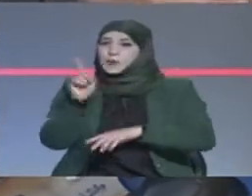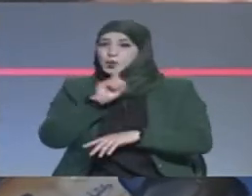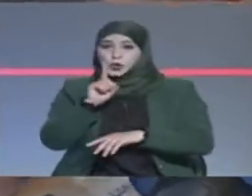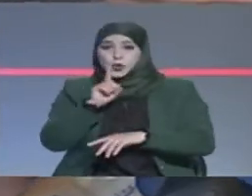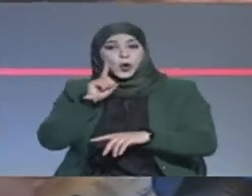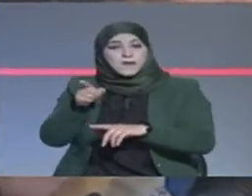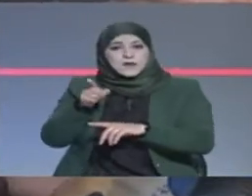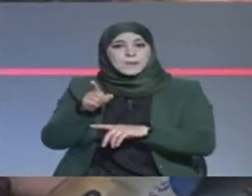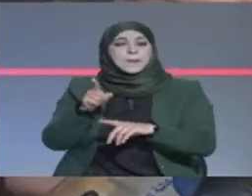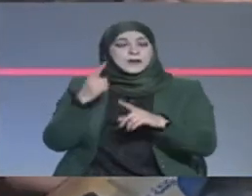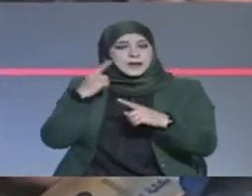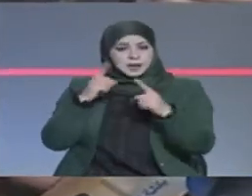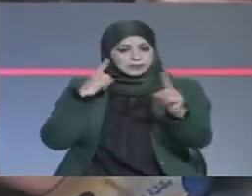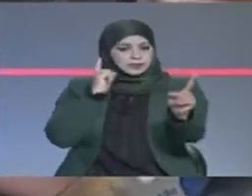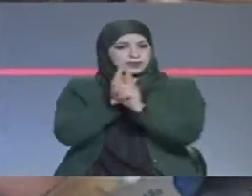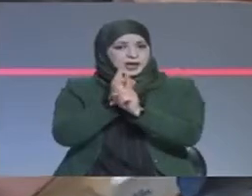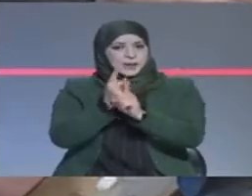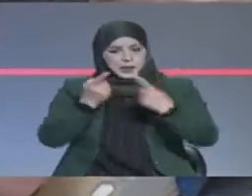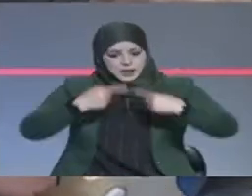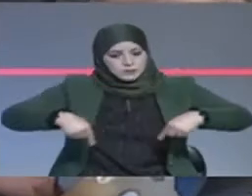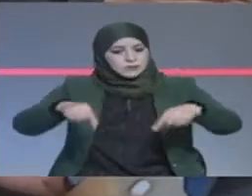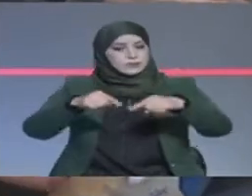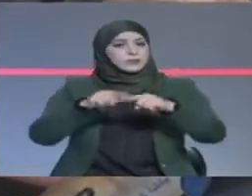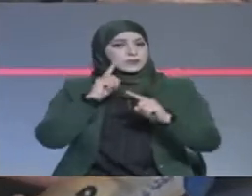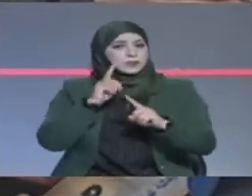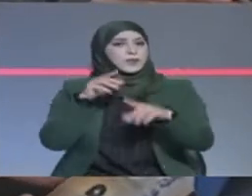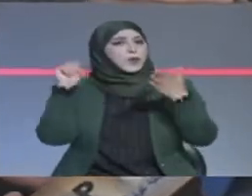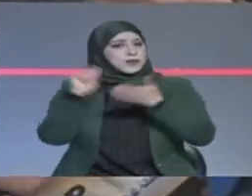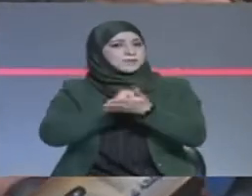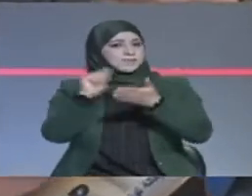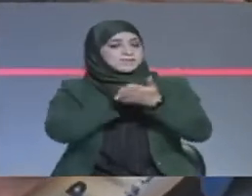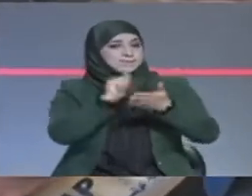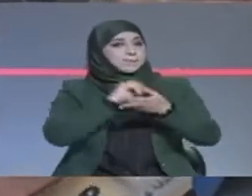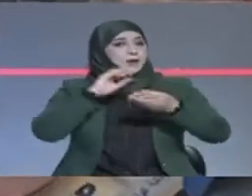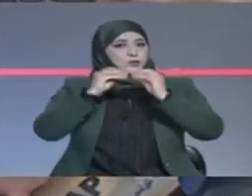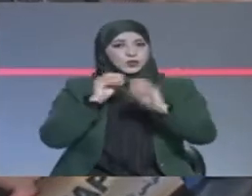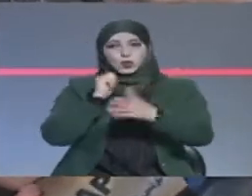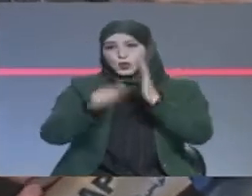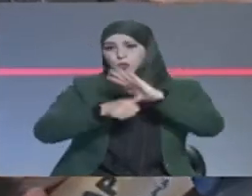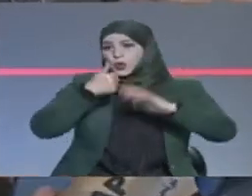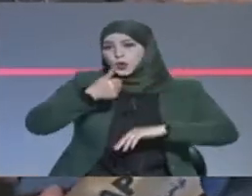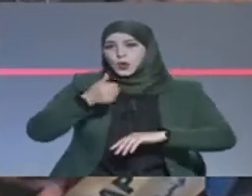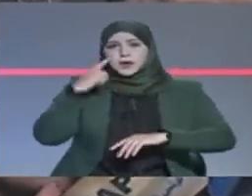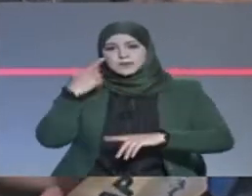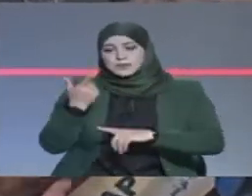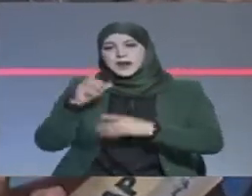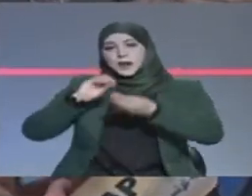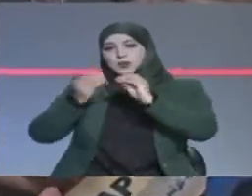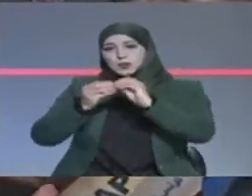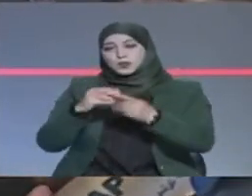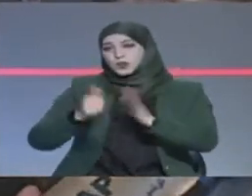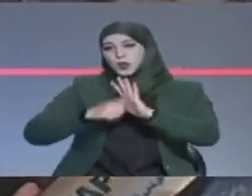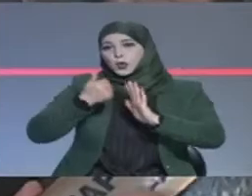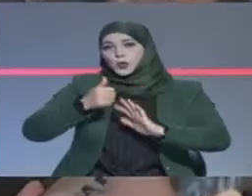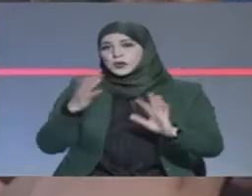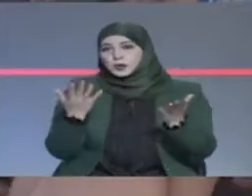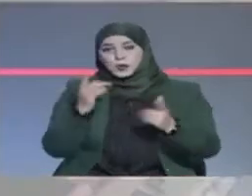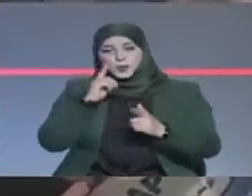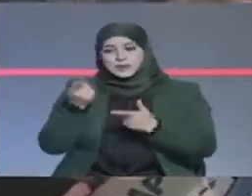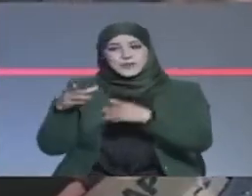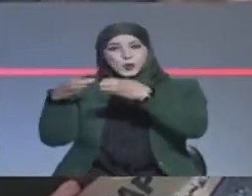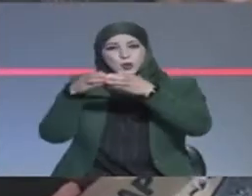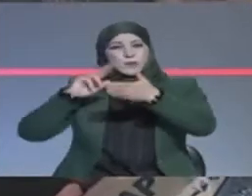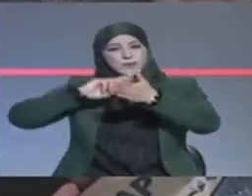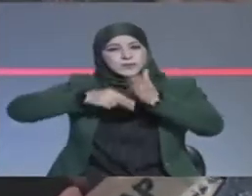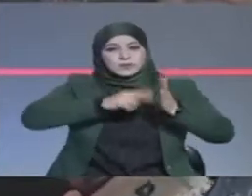وتجاوزنا الخلاف اللي صار الاعتصام اللي هو كان تلقائي معناها من طرف المتعاقدين